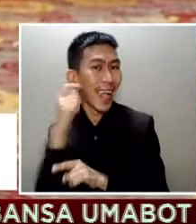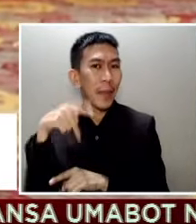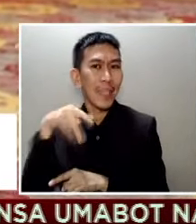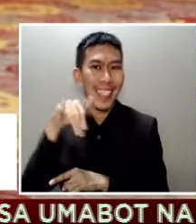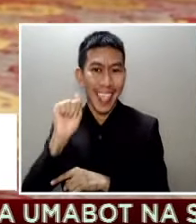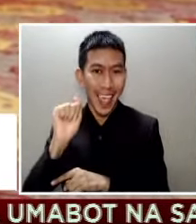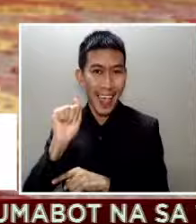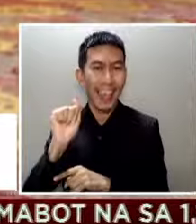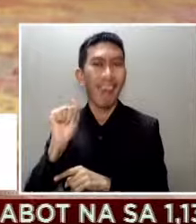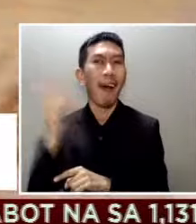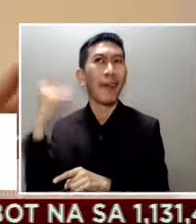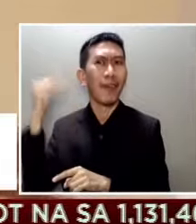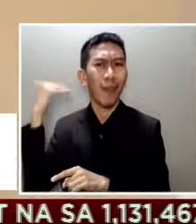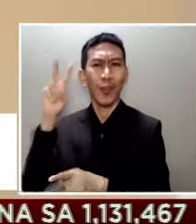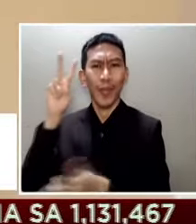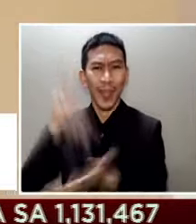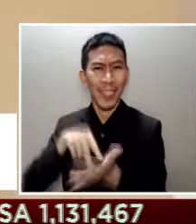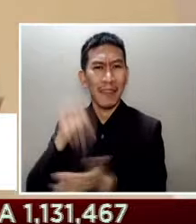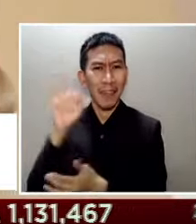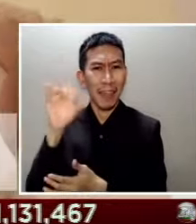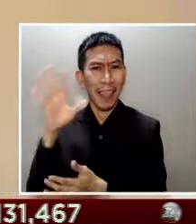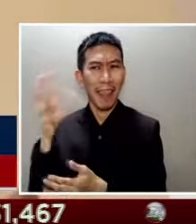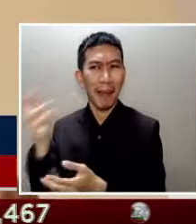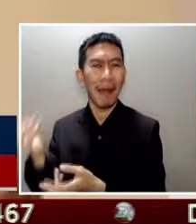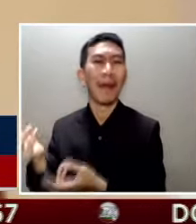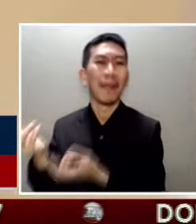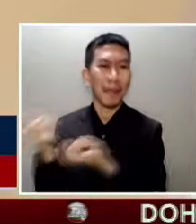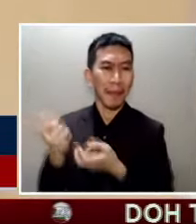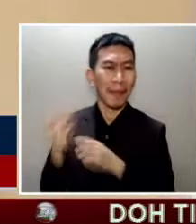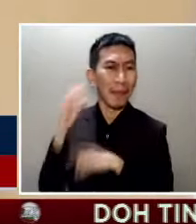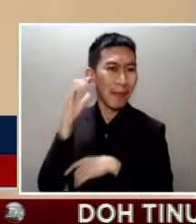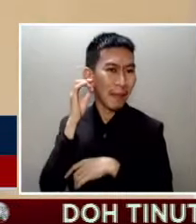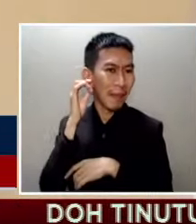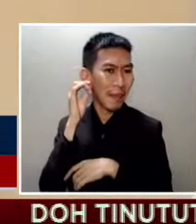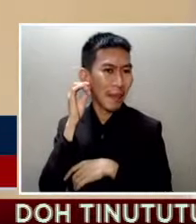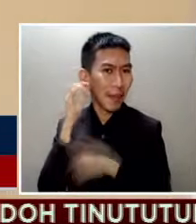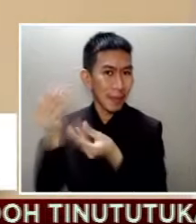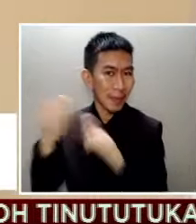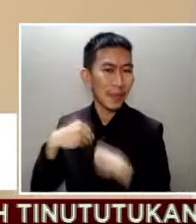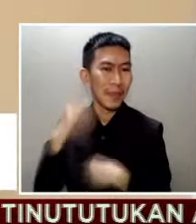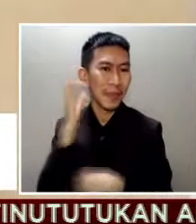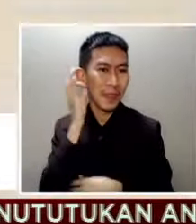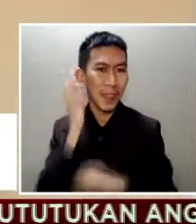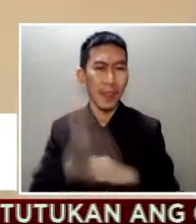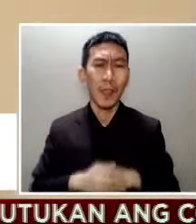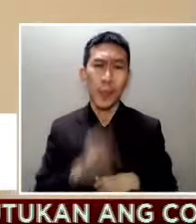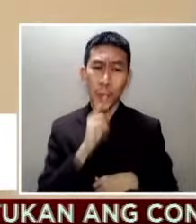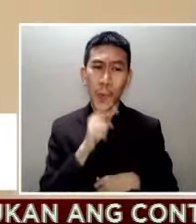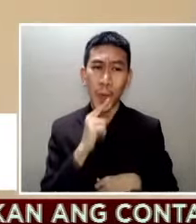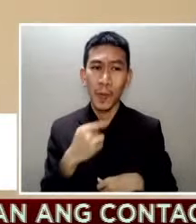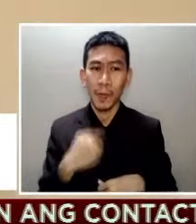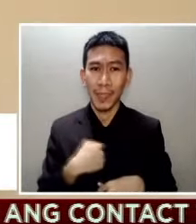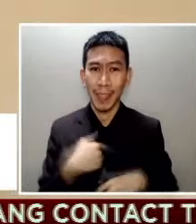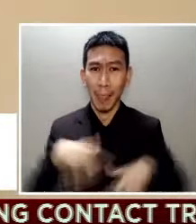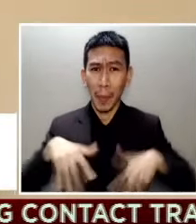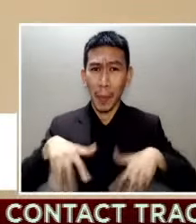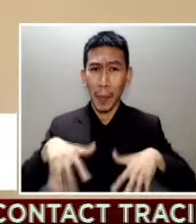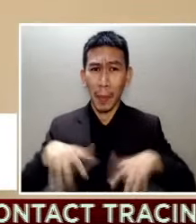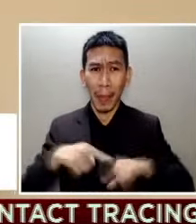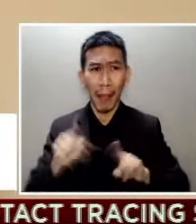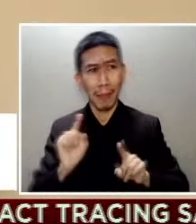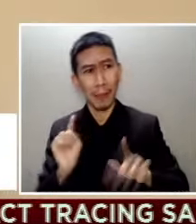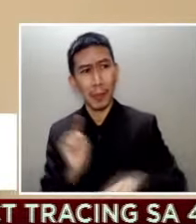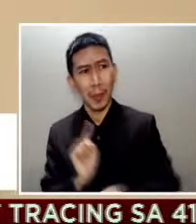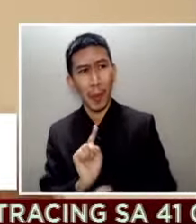Universe 2015 My hands are shaking but when I was there everybody was so funny can you imagine that Iraq